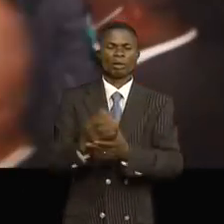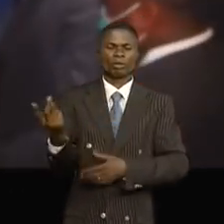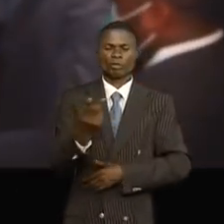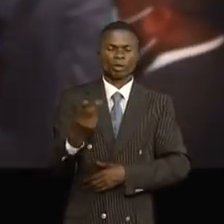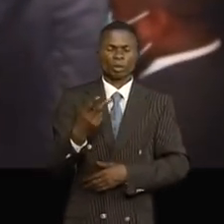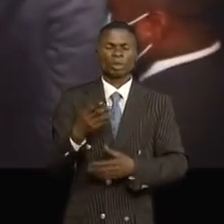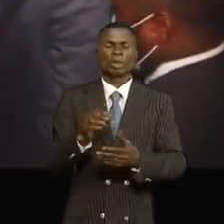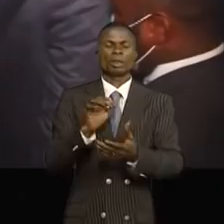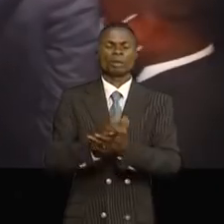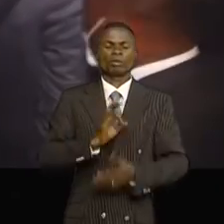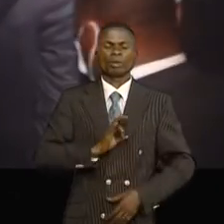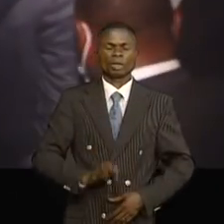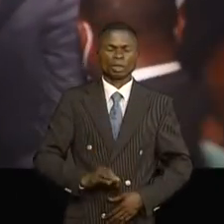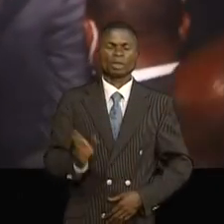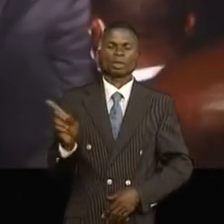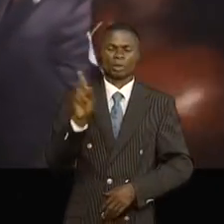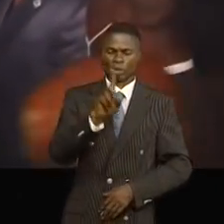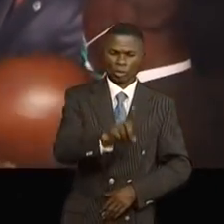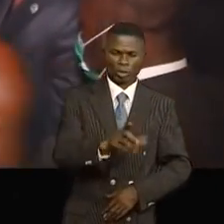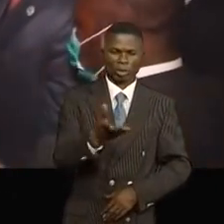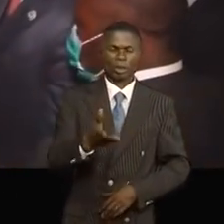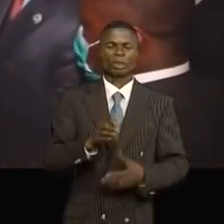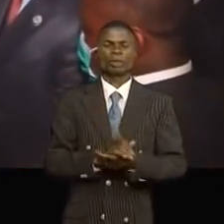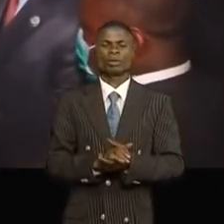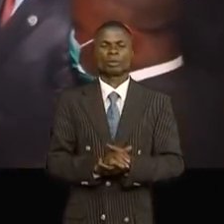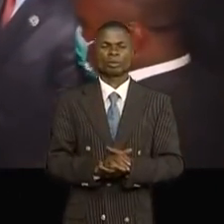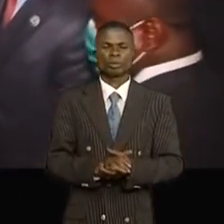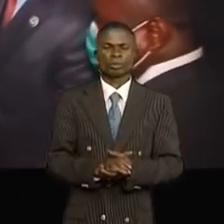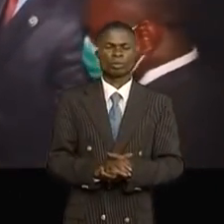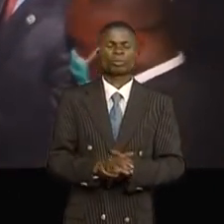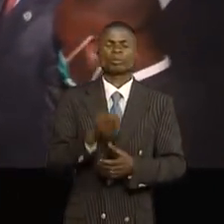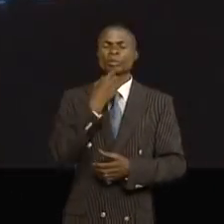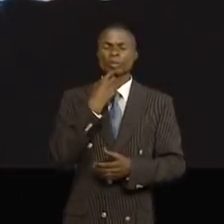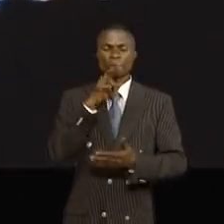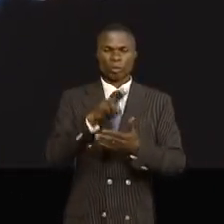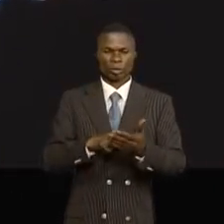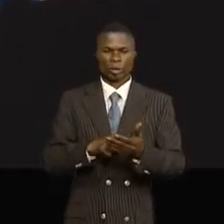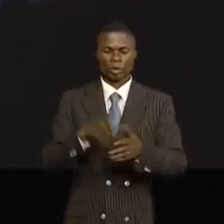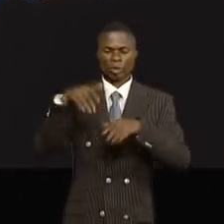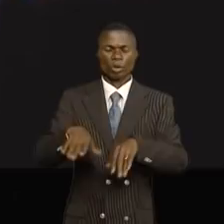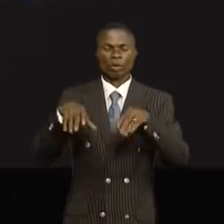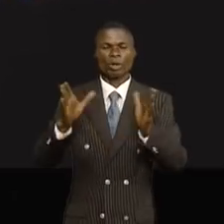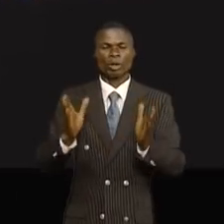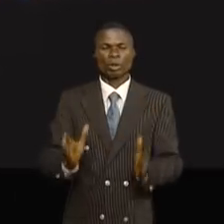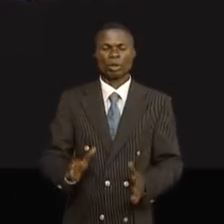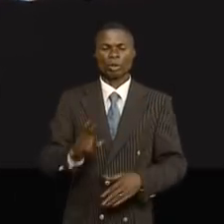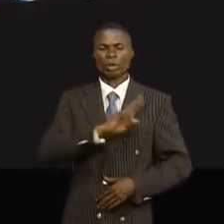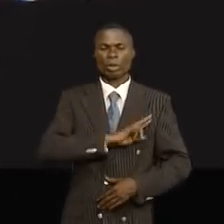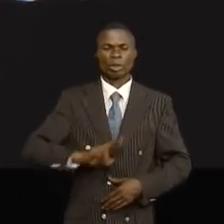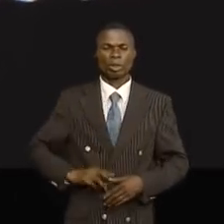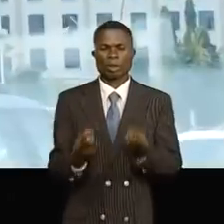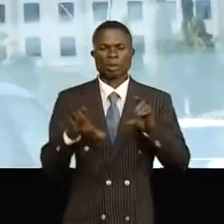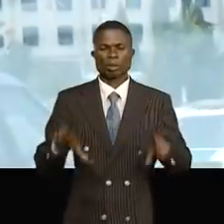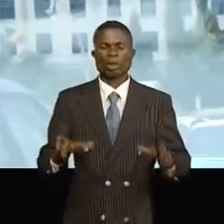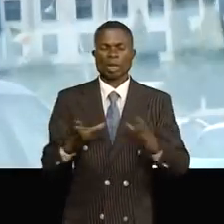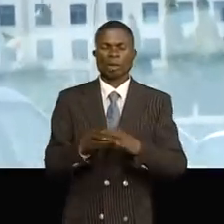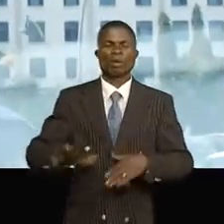épouse, la première dame, Denis Nyakeru Tshisekedi. Unis par l'histoire et le majestueux fleuve Congo, la RDC et la